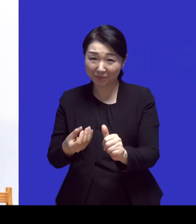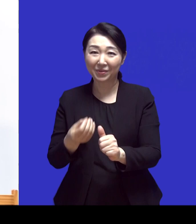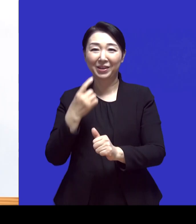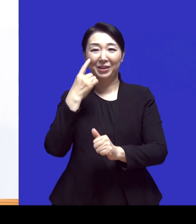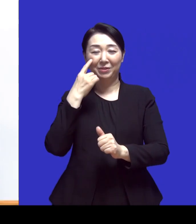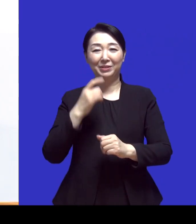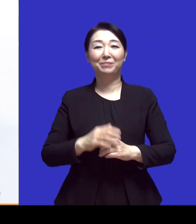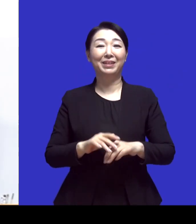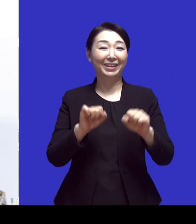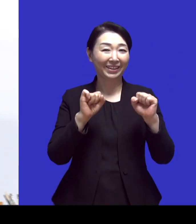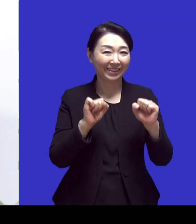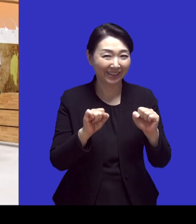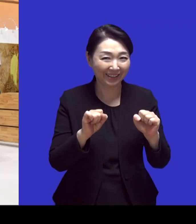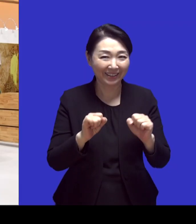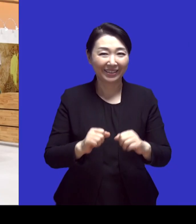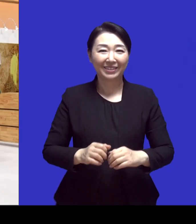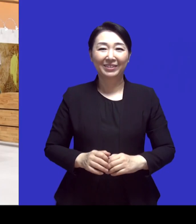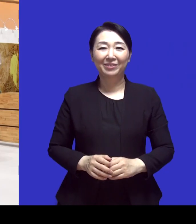안녕하세요